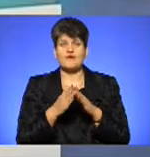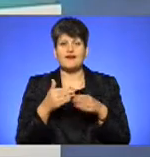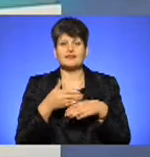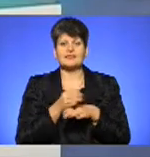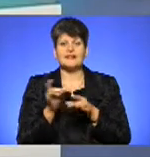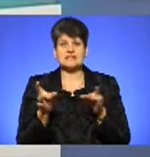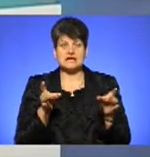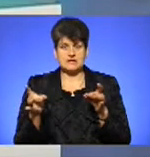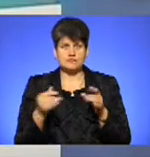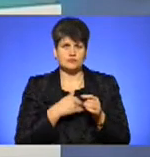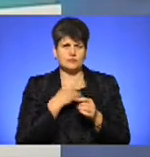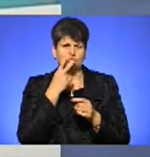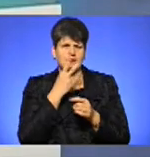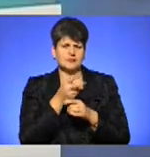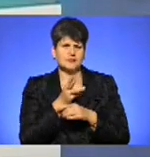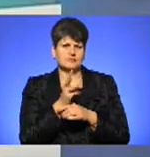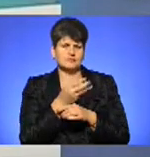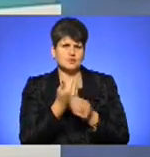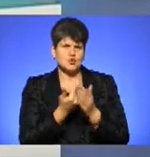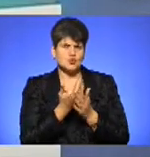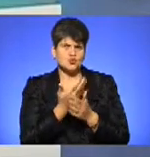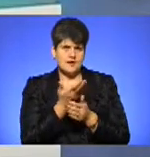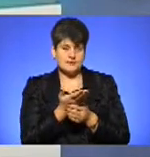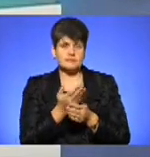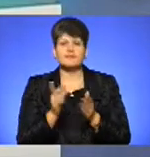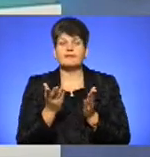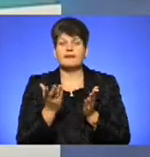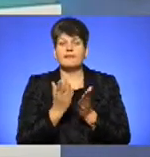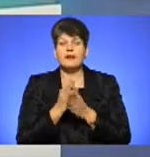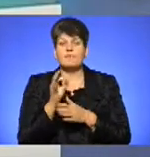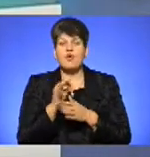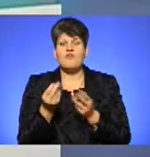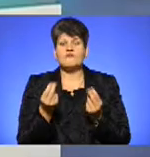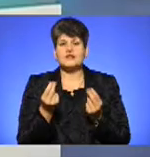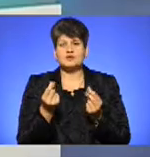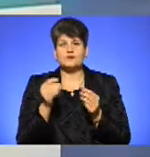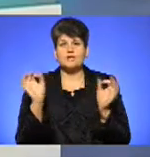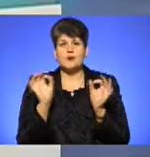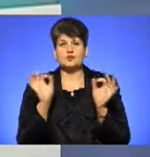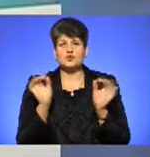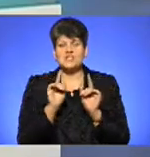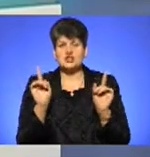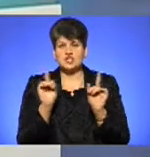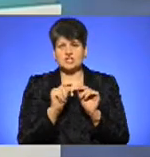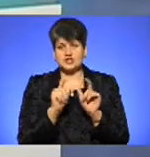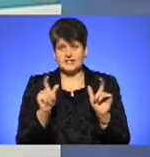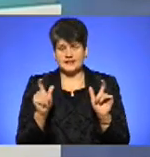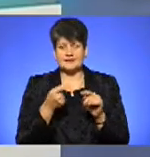щоб ми подивилися наступний сюжет, власне, дійдеться про фінансування музичних шкіл, це, власне, в компетенції